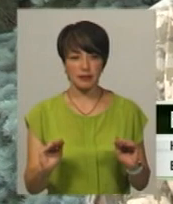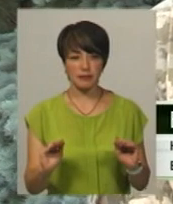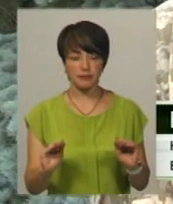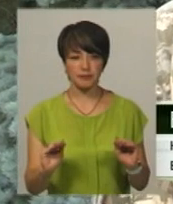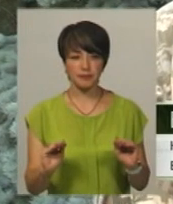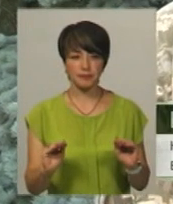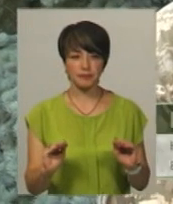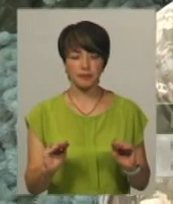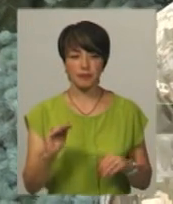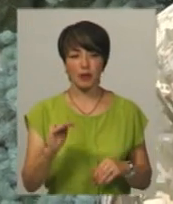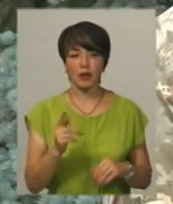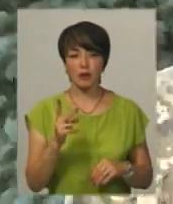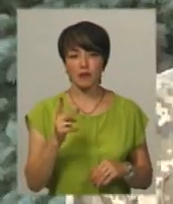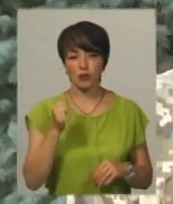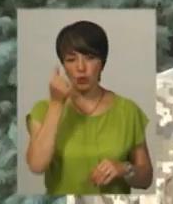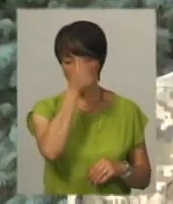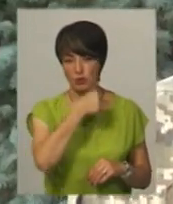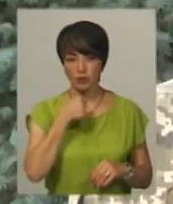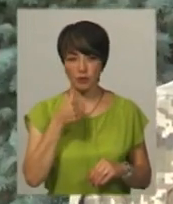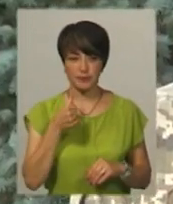наймолодшому півтора роки.